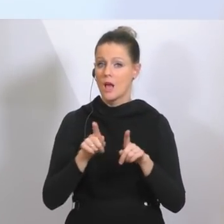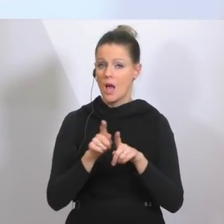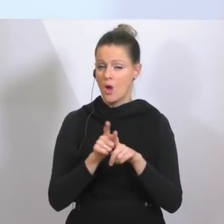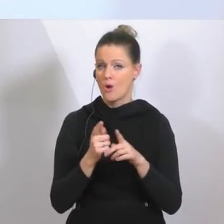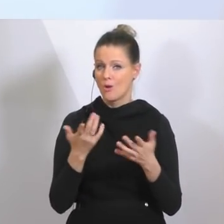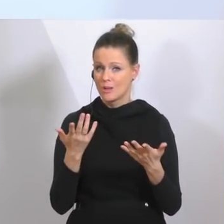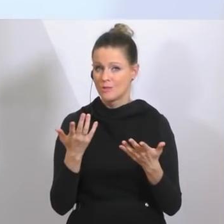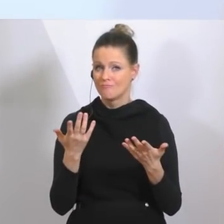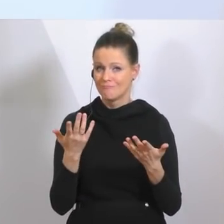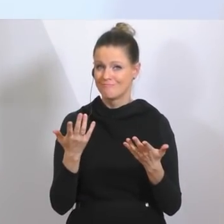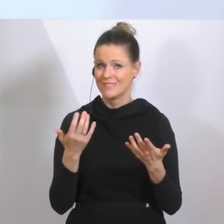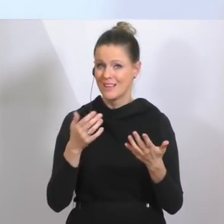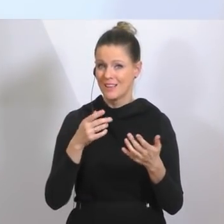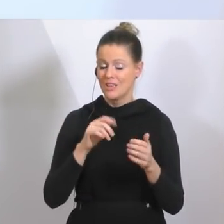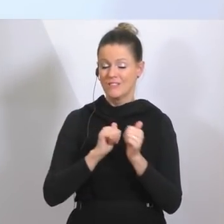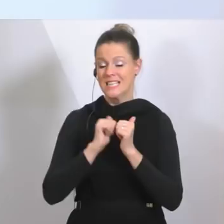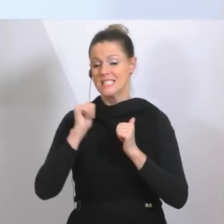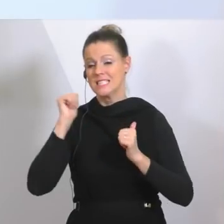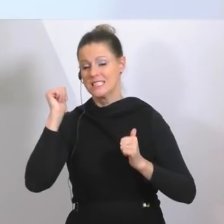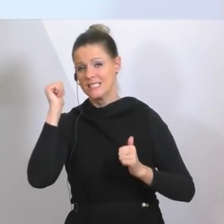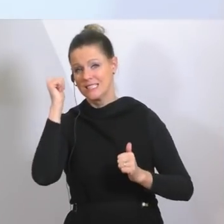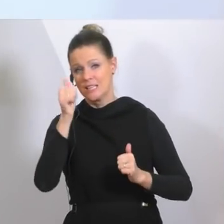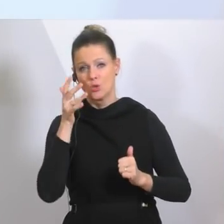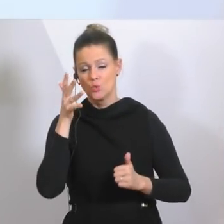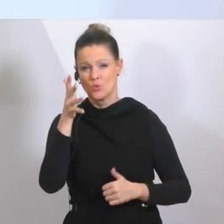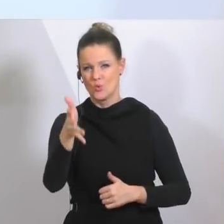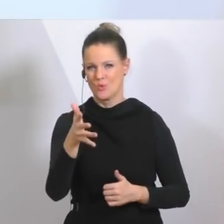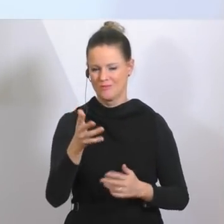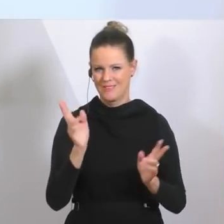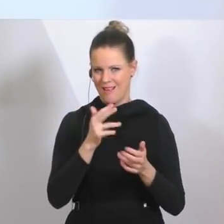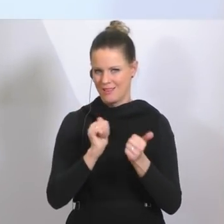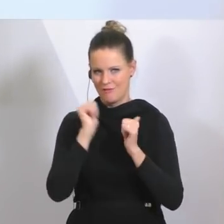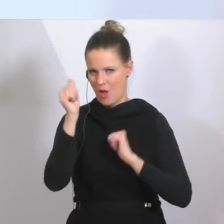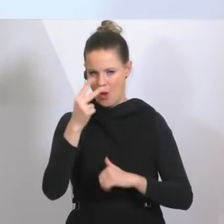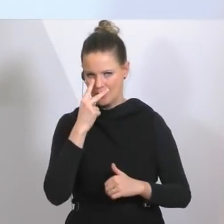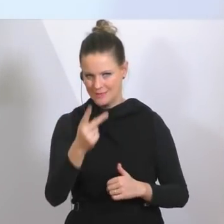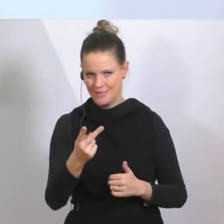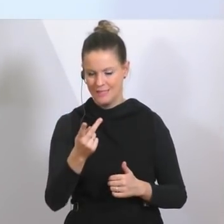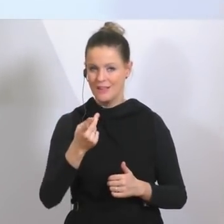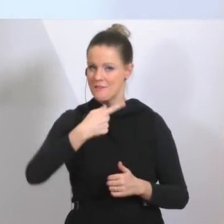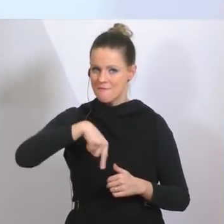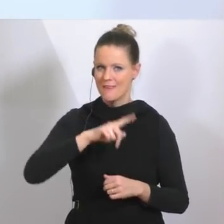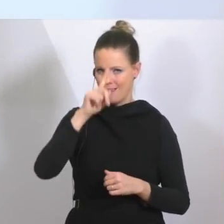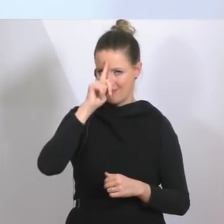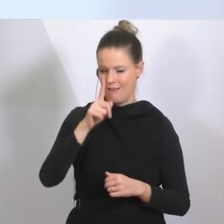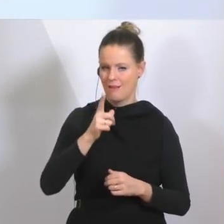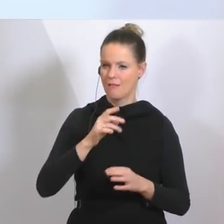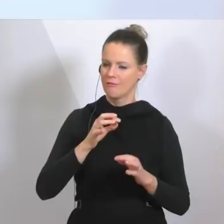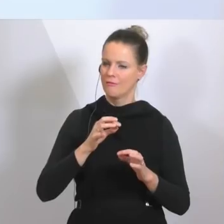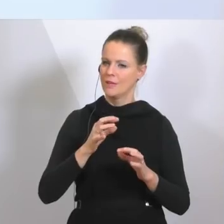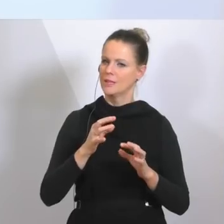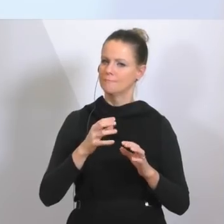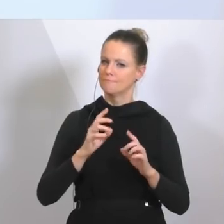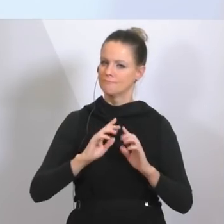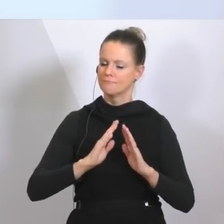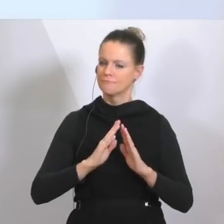natürlich bei dieser Frage schon sehr in die Zukunft, ist noch kaum vorhersehbar. Unsere Linie ist eine sehr klare. Wir